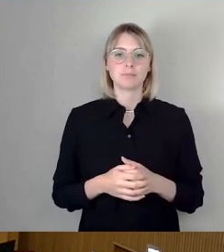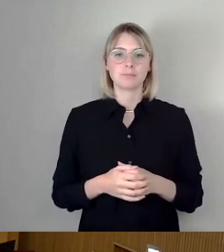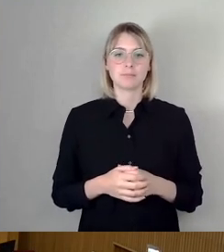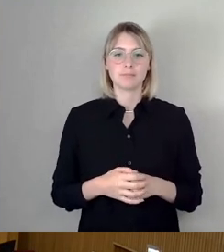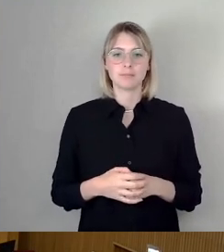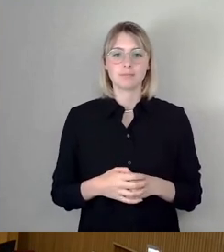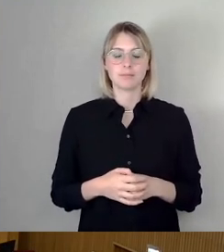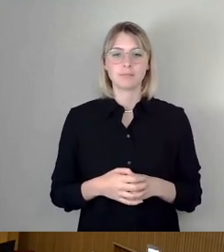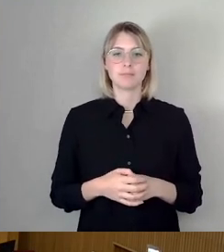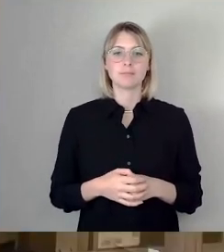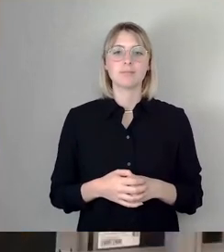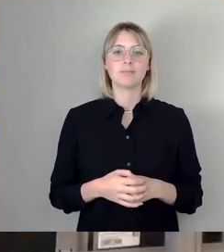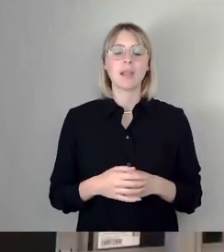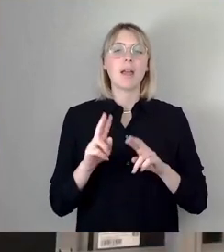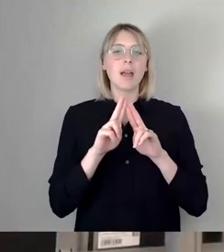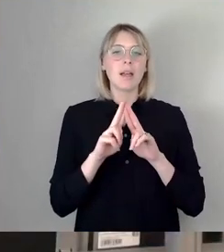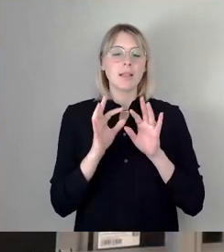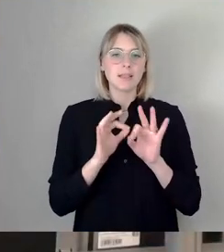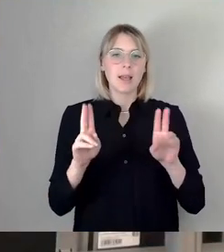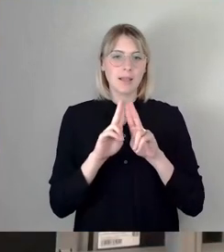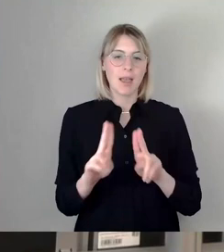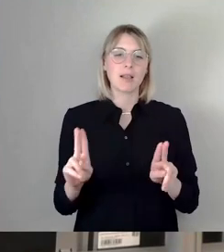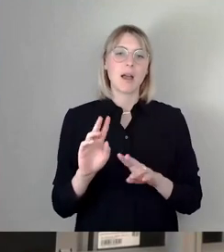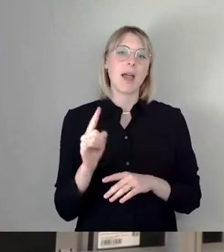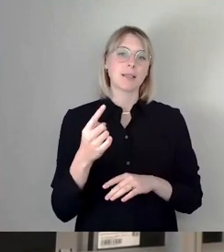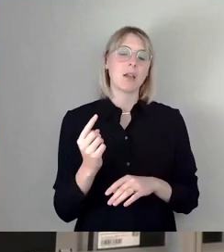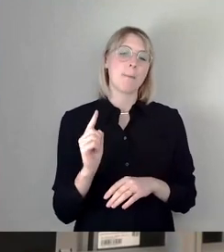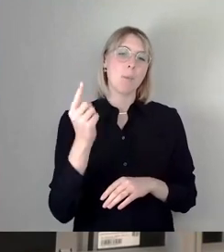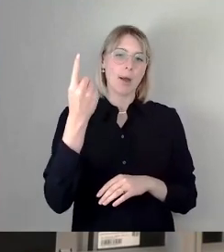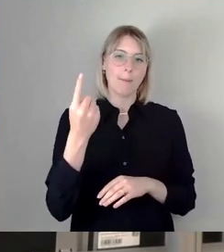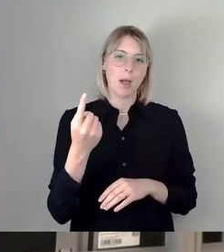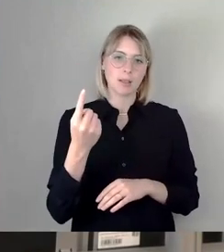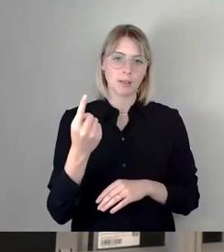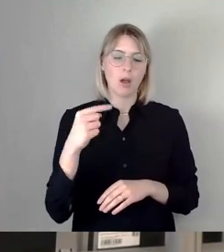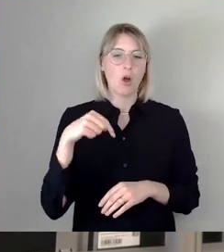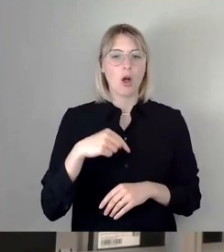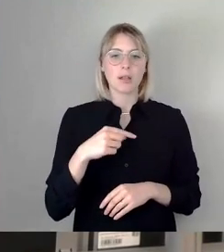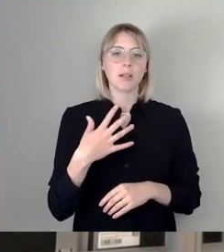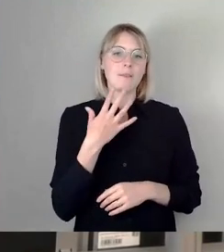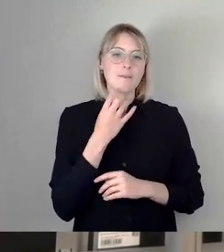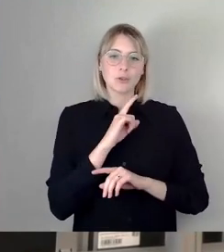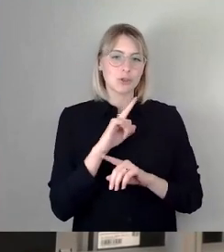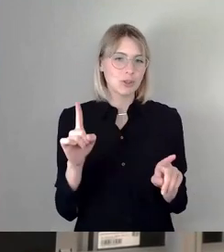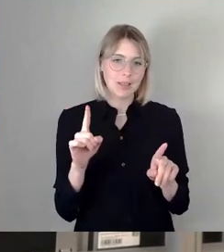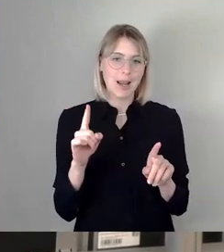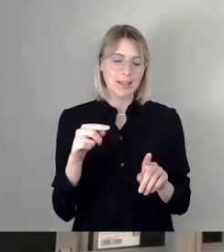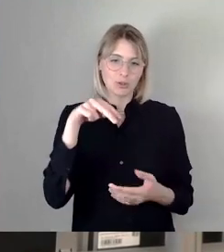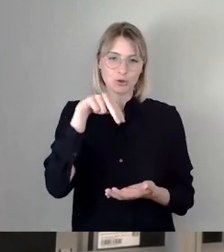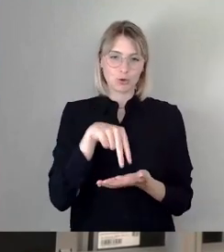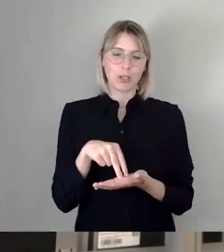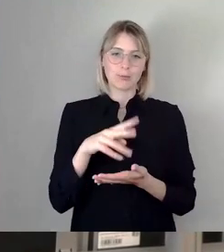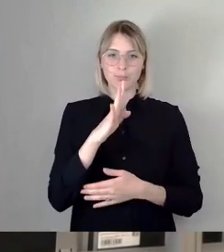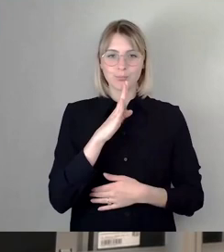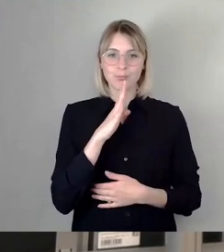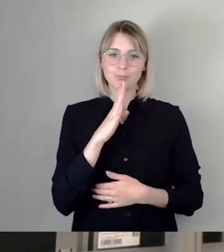Sehr geehrter Herr Erster Bürgermeister, sehr geehrte Kolleginnen und Kollegen, ich hatte mir eigentlich heute vorgenommen, heute mal nicht vorzugehen, aber ich